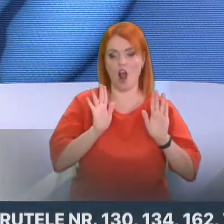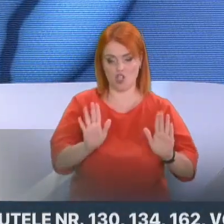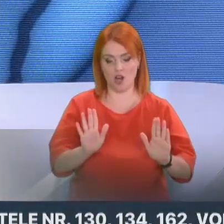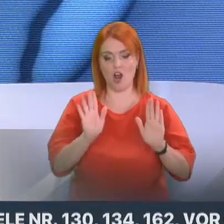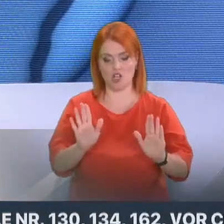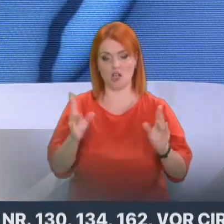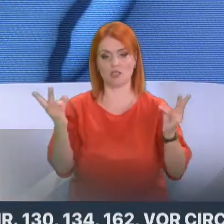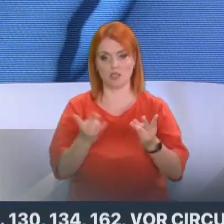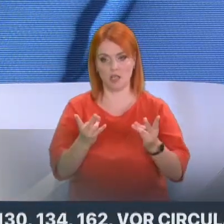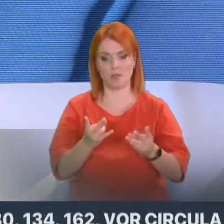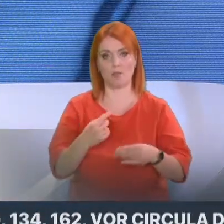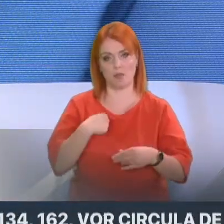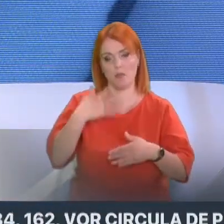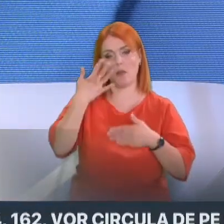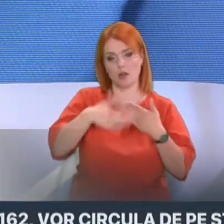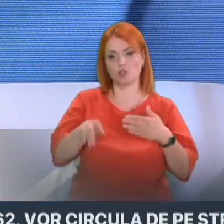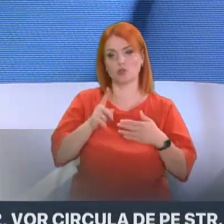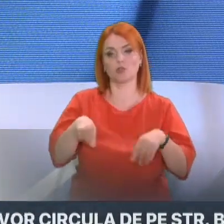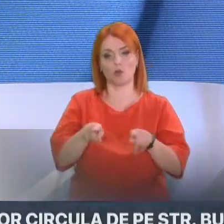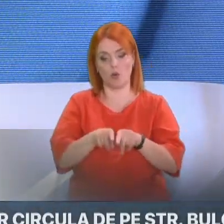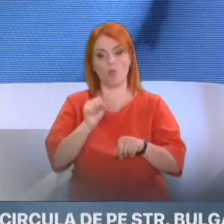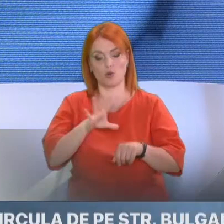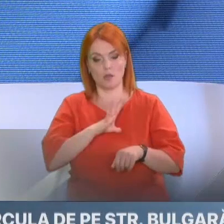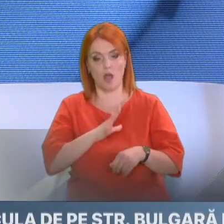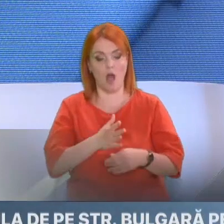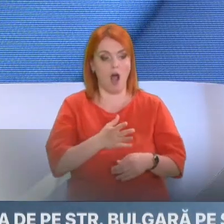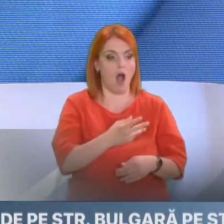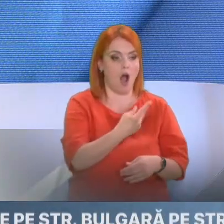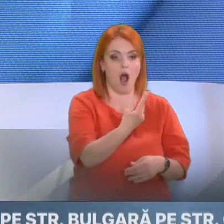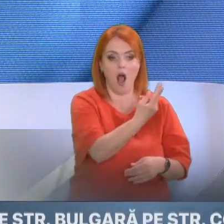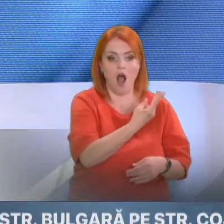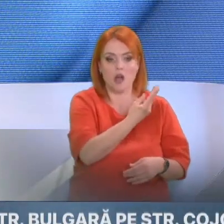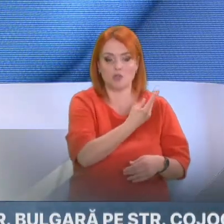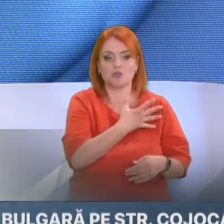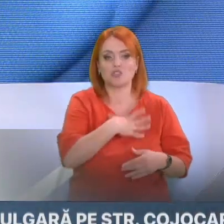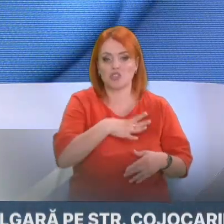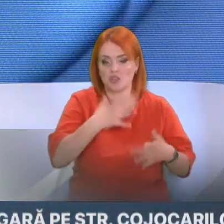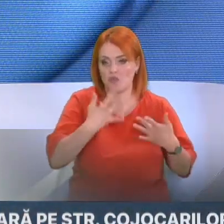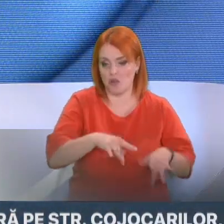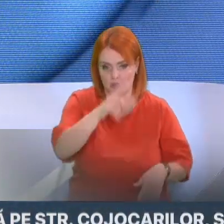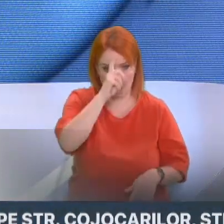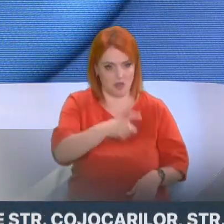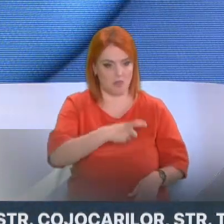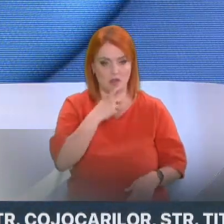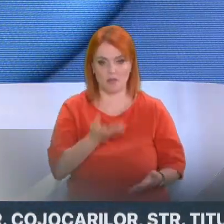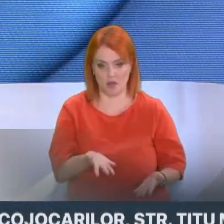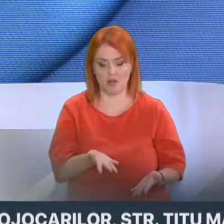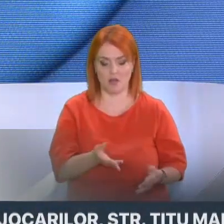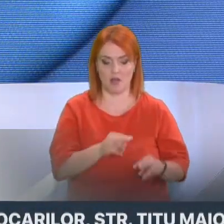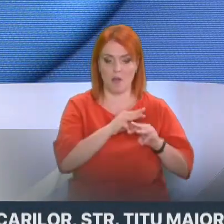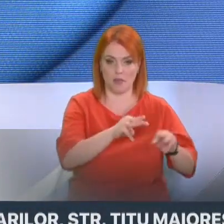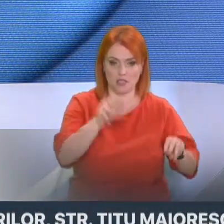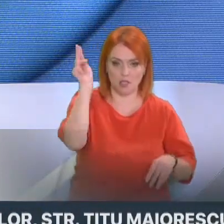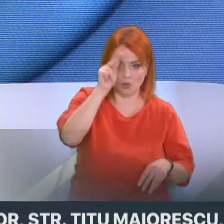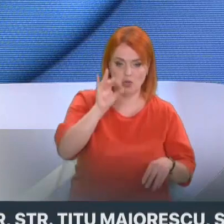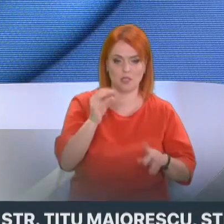Noi ar fi putuți să fim martări unei asimene reacții în stilul unei democrații bine puse la punct